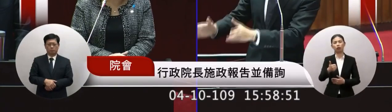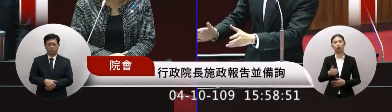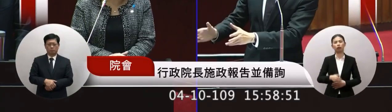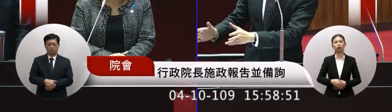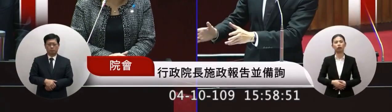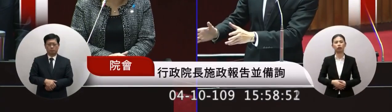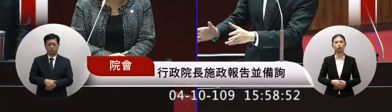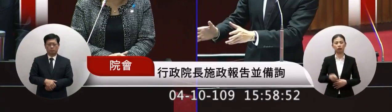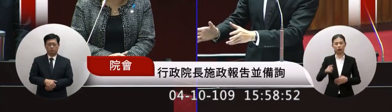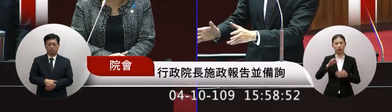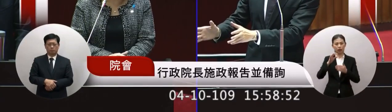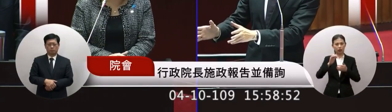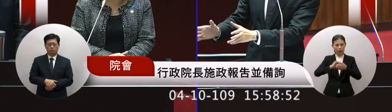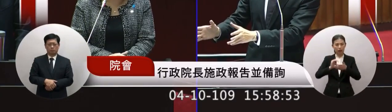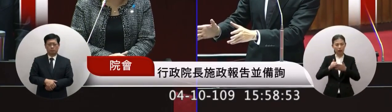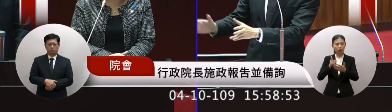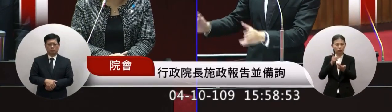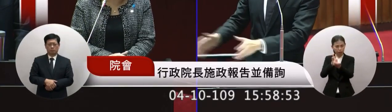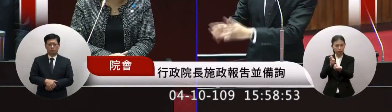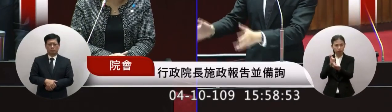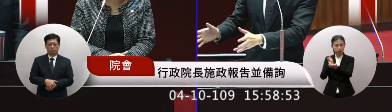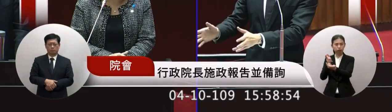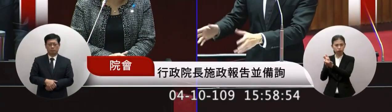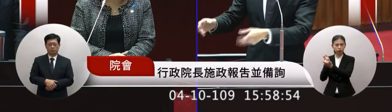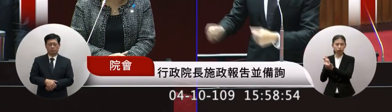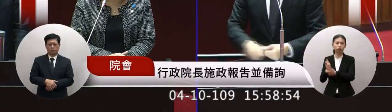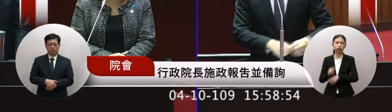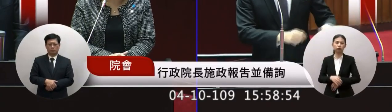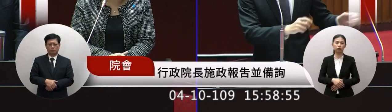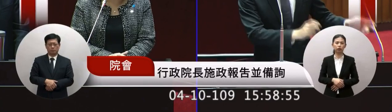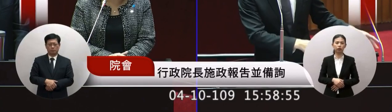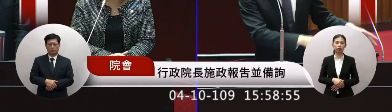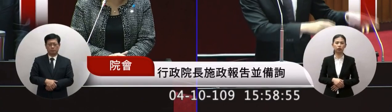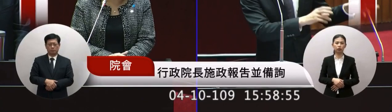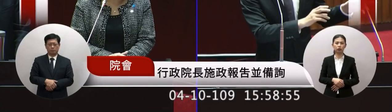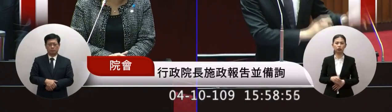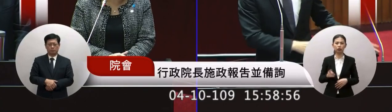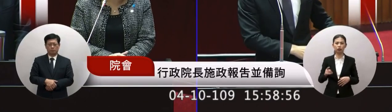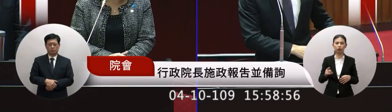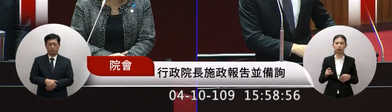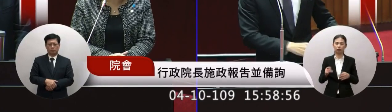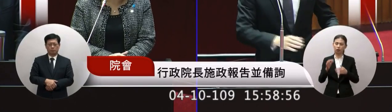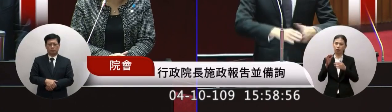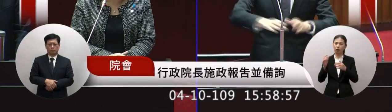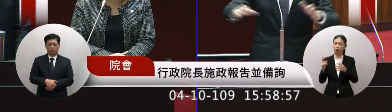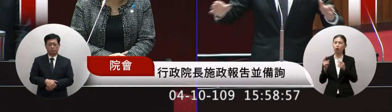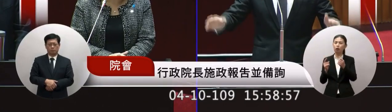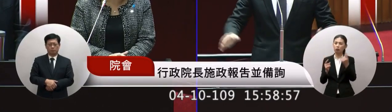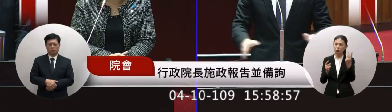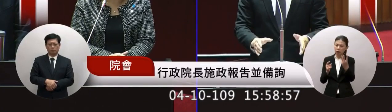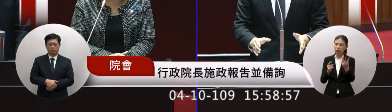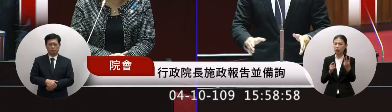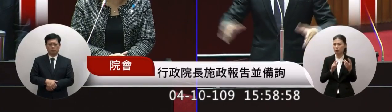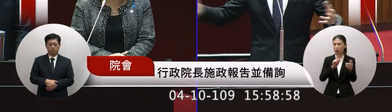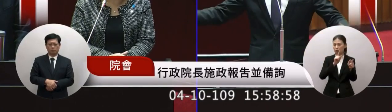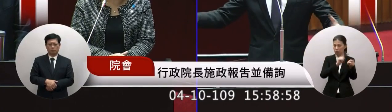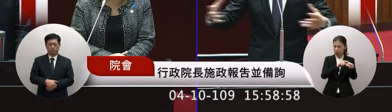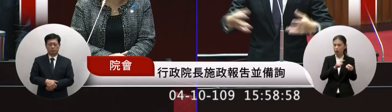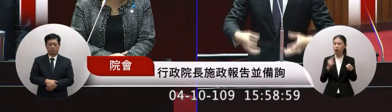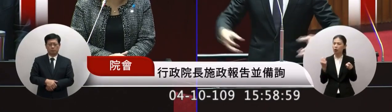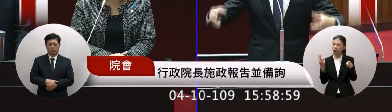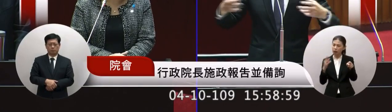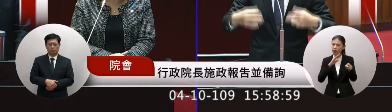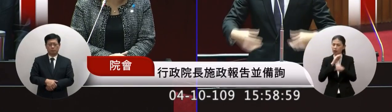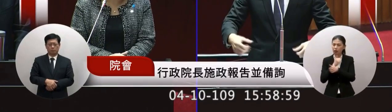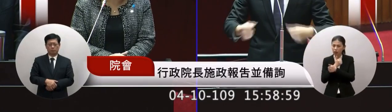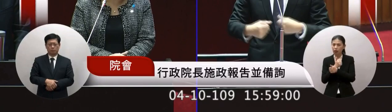就是一定要下這個我們的法律大家幾個基標是參考這把它訂清楚之後大家來開